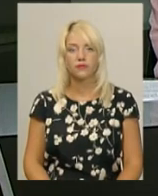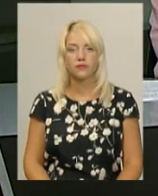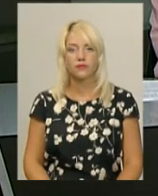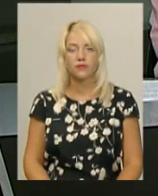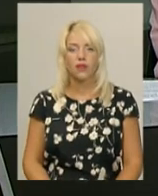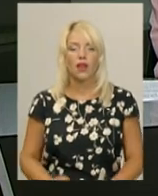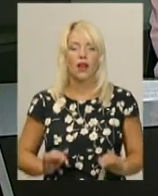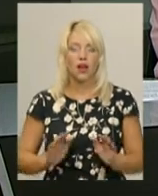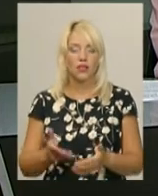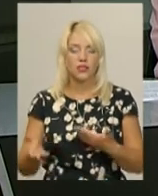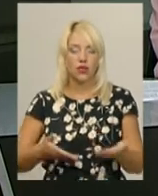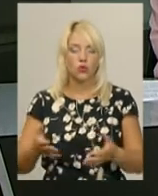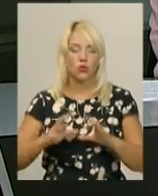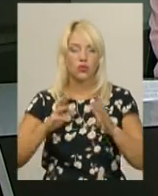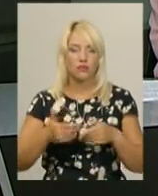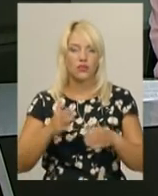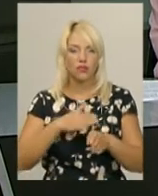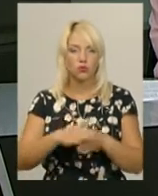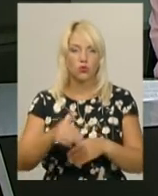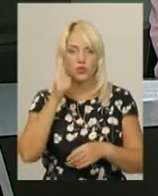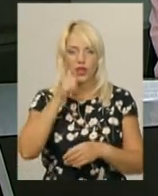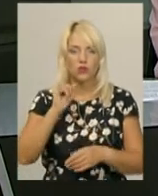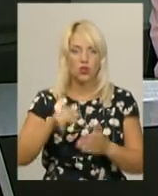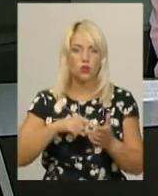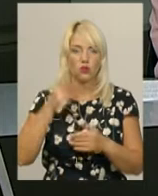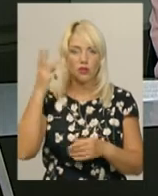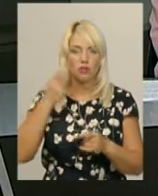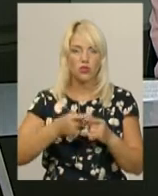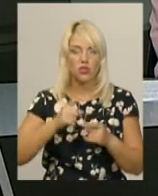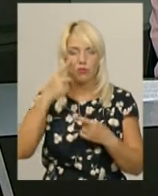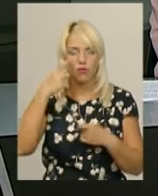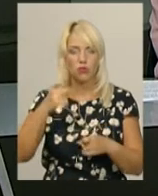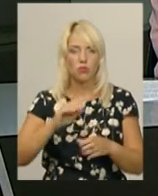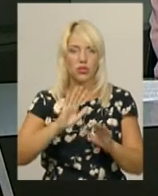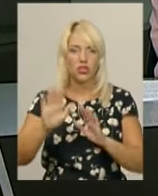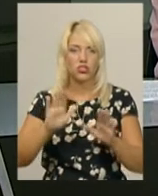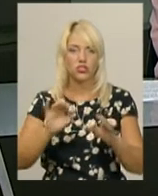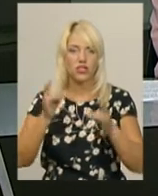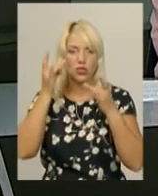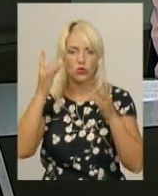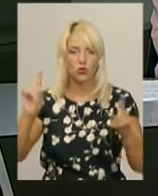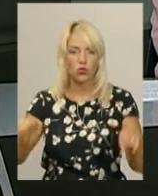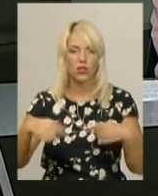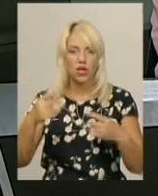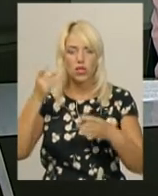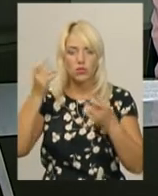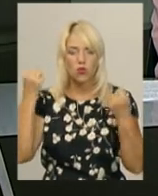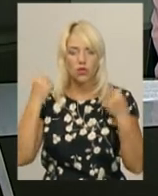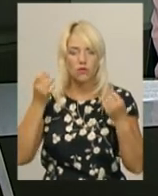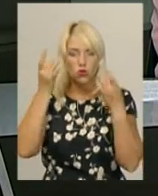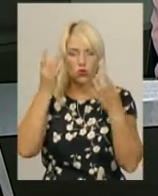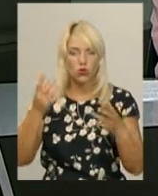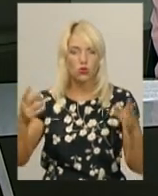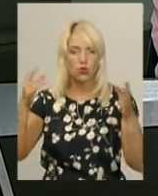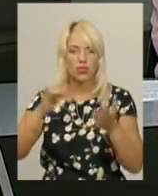Акція «Крукуй світом» відбудеться завтра у Хмельницькому. Про це нам повідомив режисер та культорганізатор спортивно-культурного центру